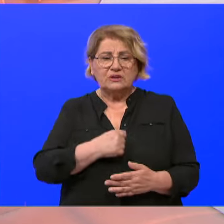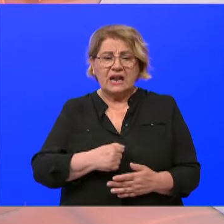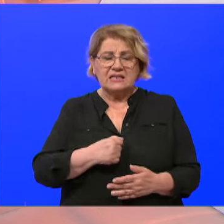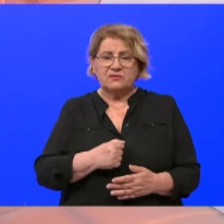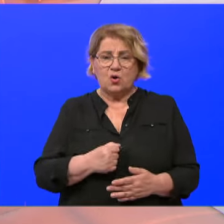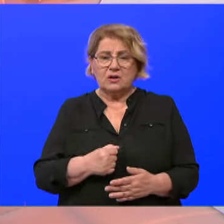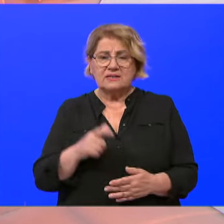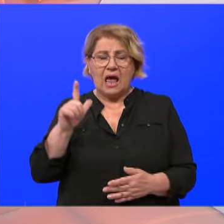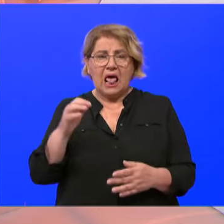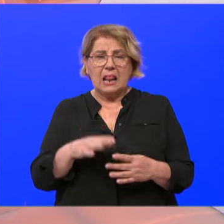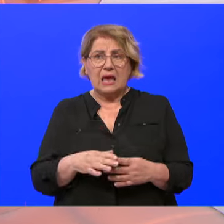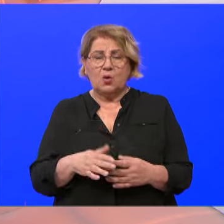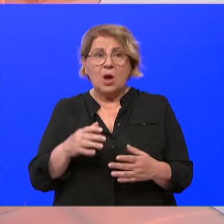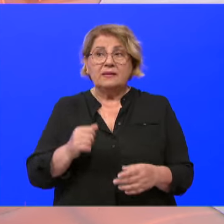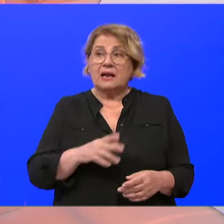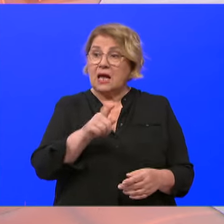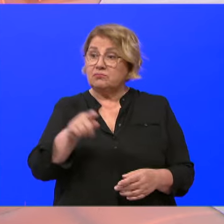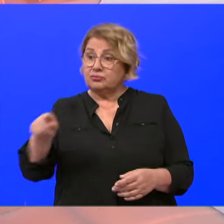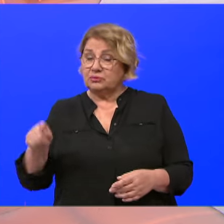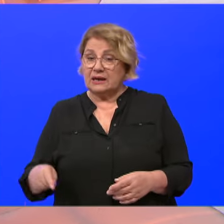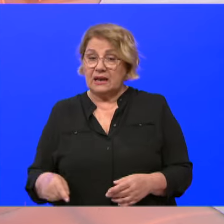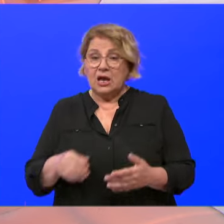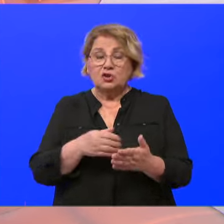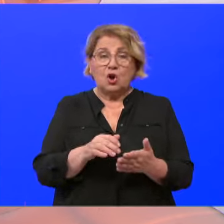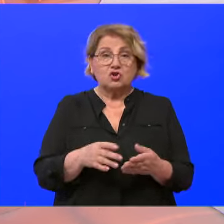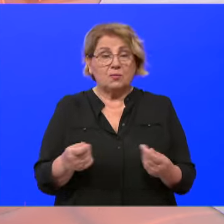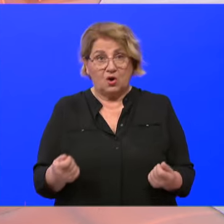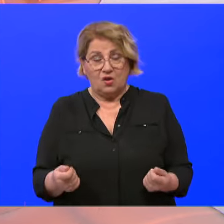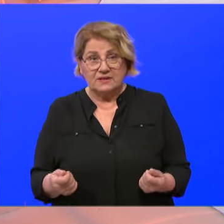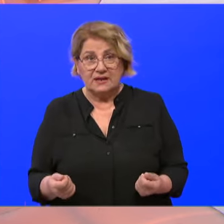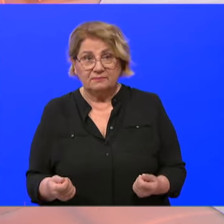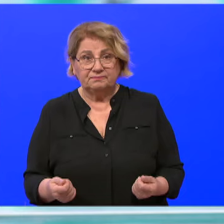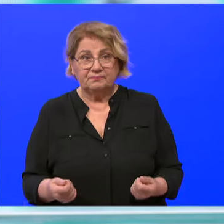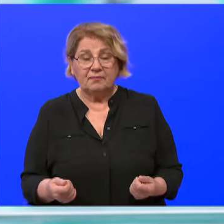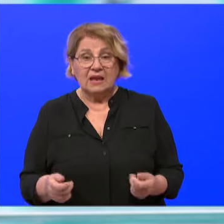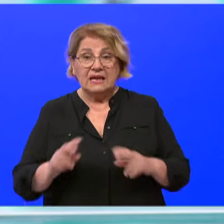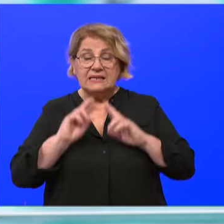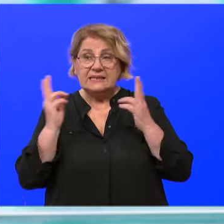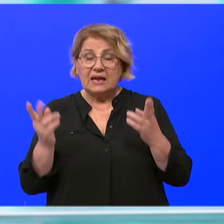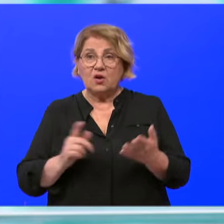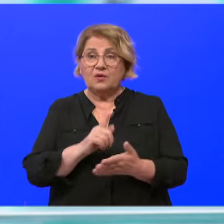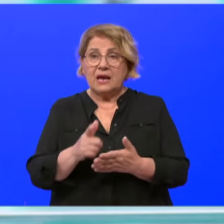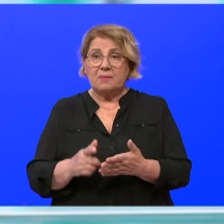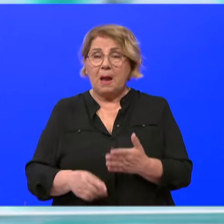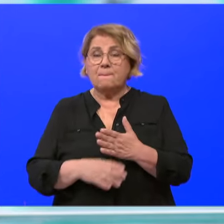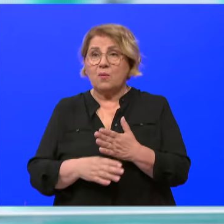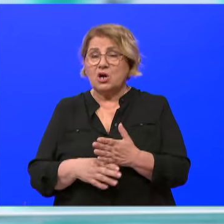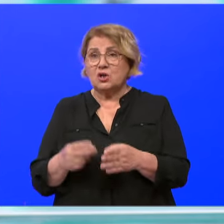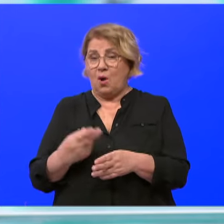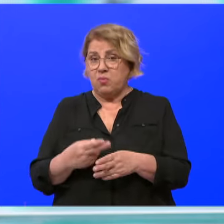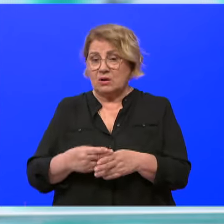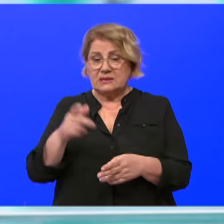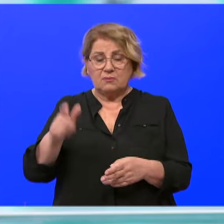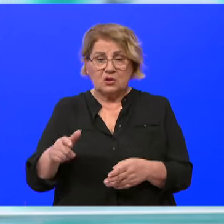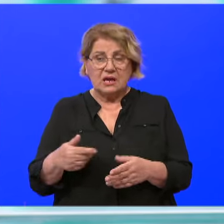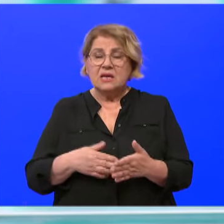za ligu. Tako da stalno trošimo neka sredstva i cijelo vrijeme pomažemo bolesnima. Svako nam